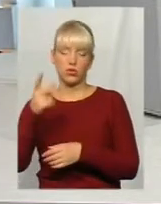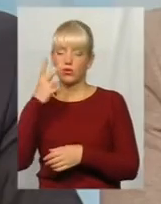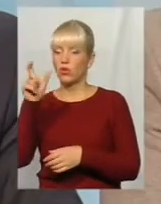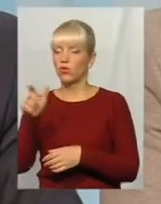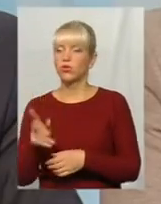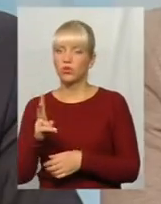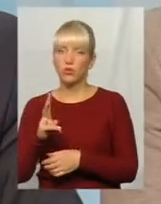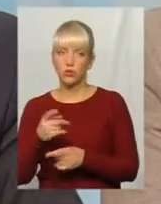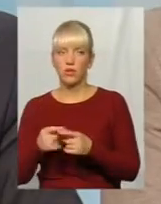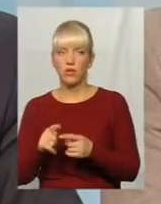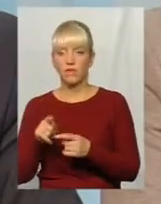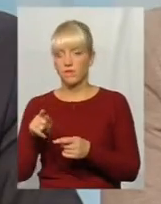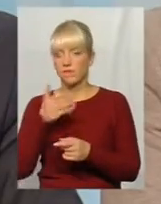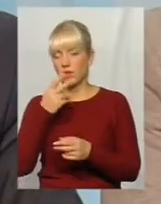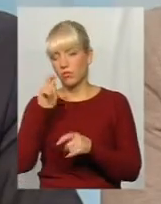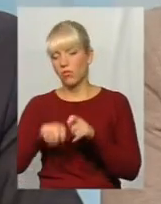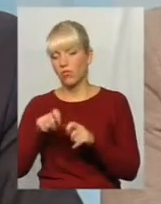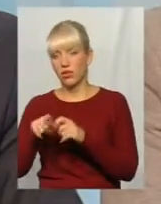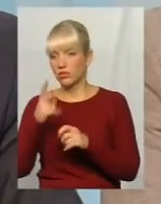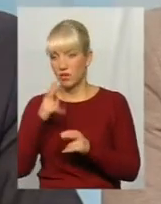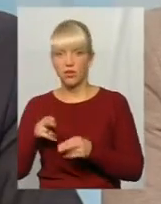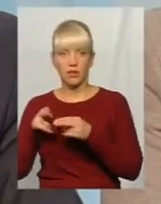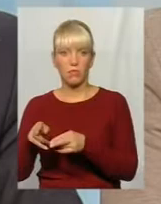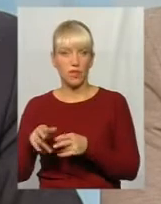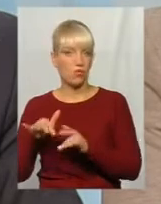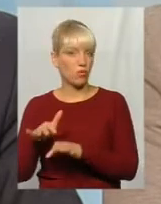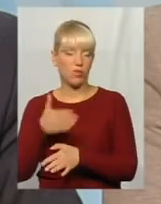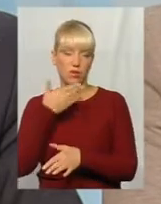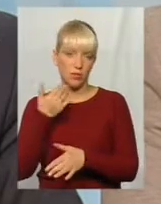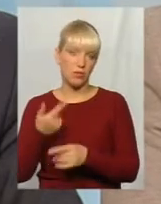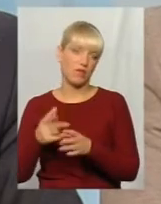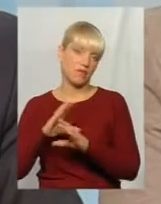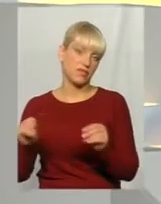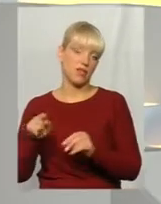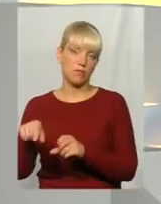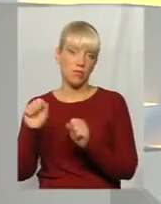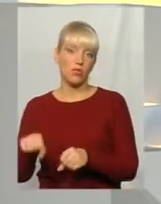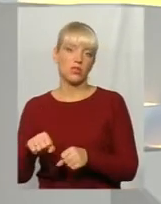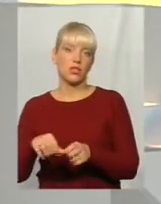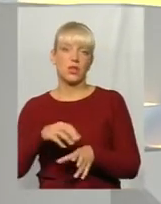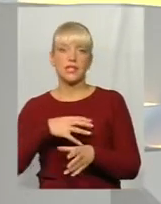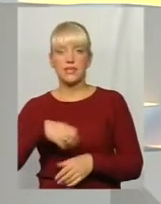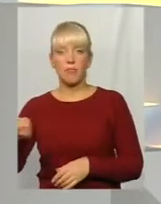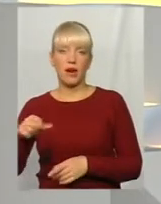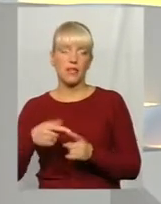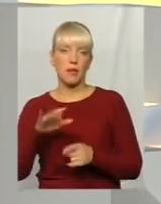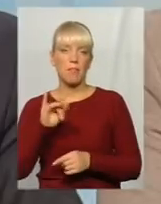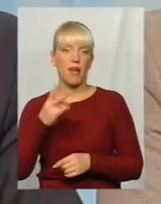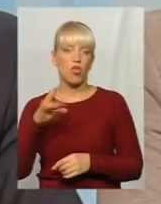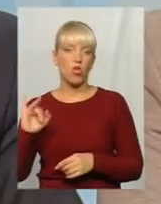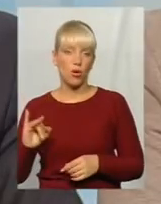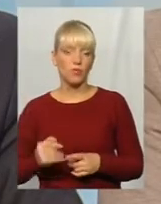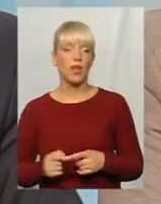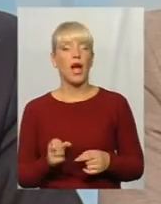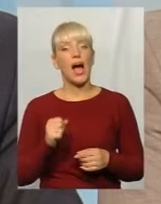по тобі не відкрито ніяких кримінальних проваджень і так далі. Ти все, ти можеш забрати це майно. По закупівлі трохи